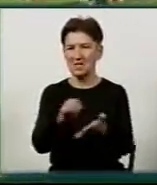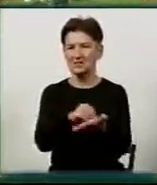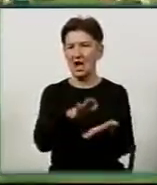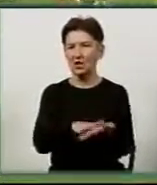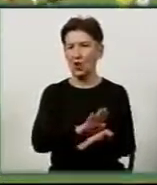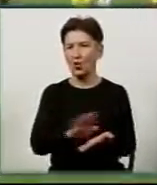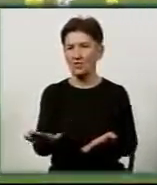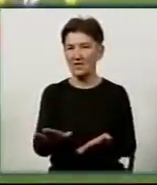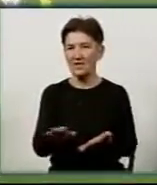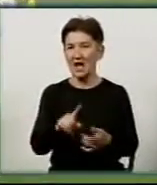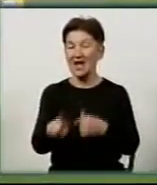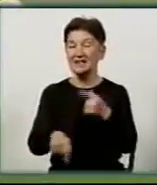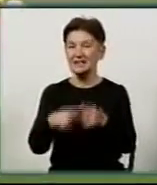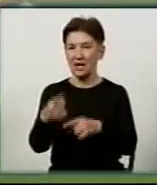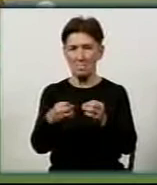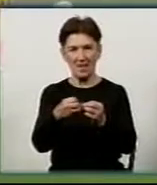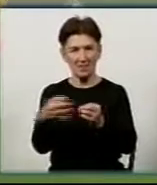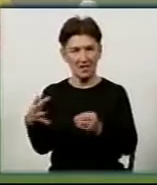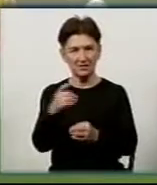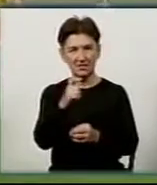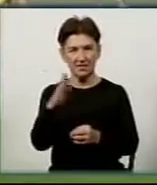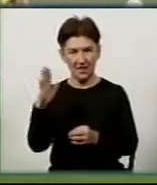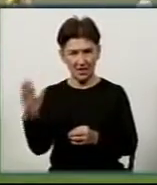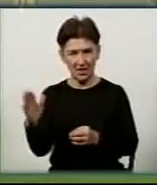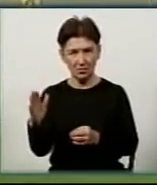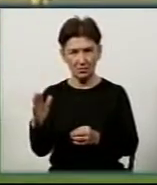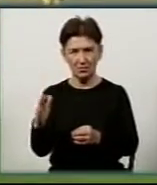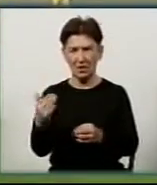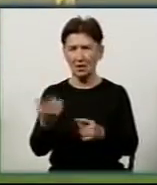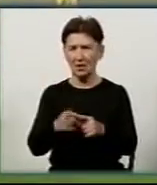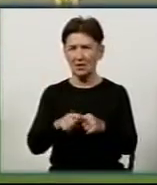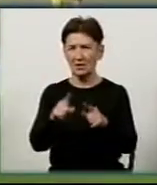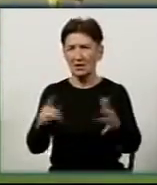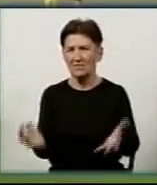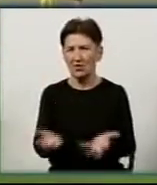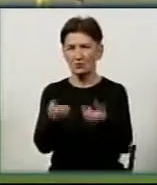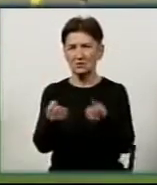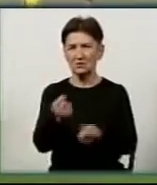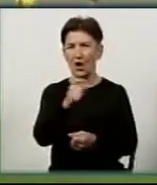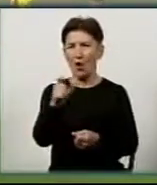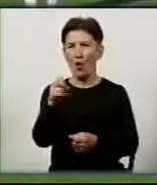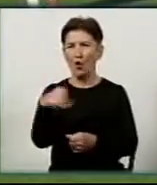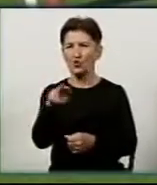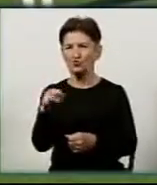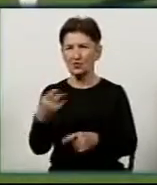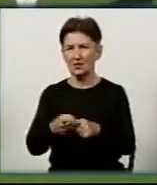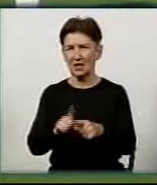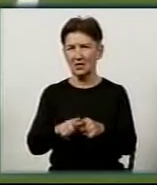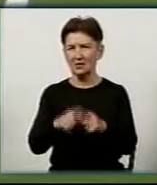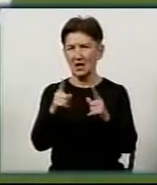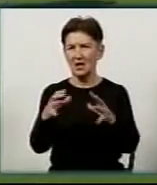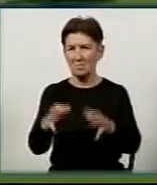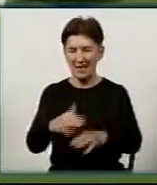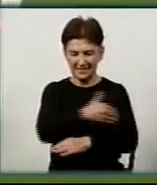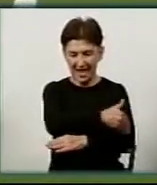За 15 хвилин до завершення матчу кропивничан від голу двічі врятував Микита Ходорченко, який виносив м'яч з